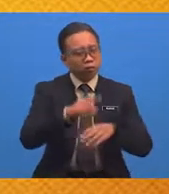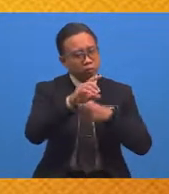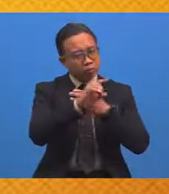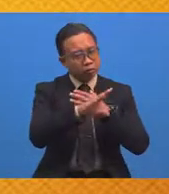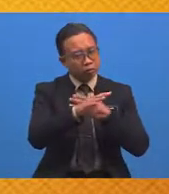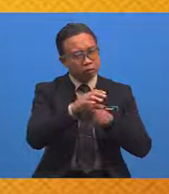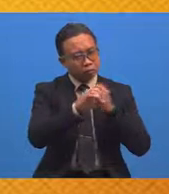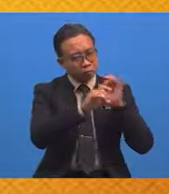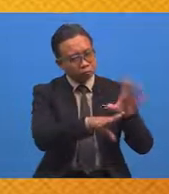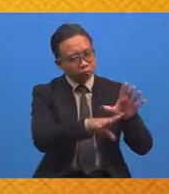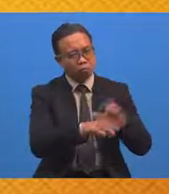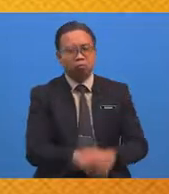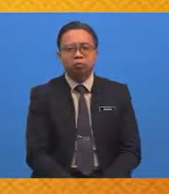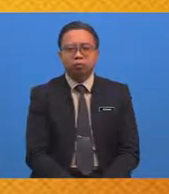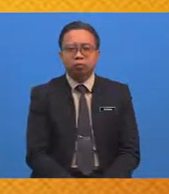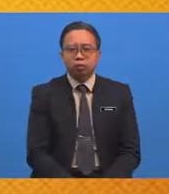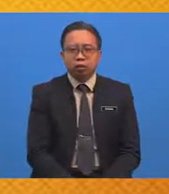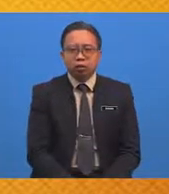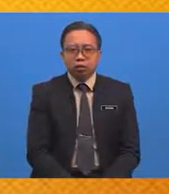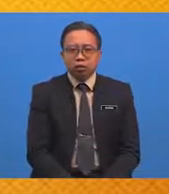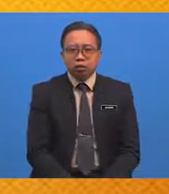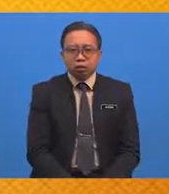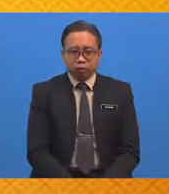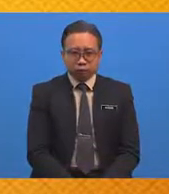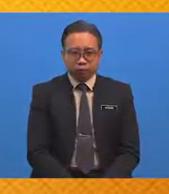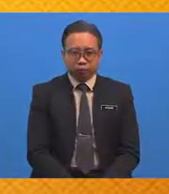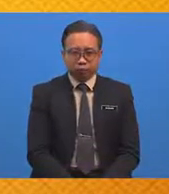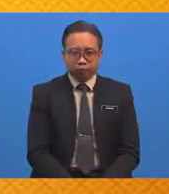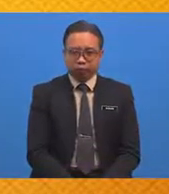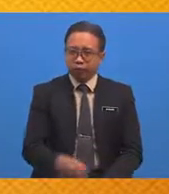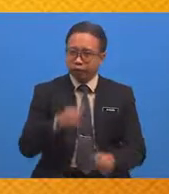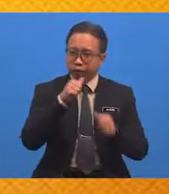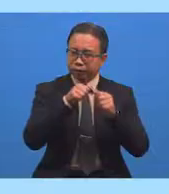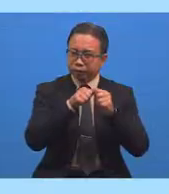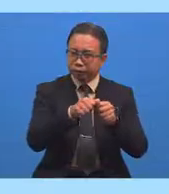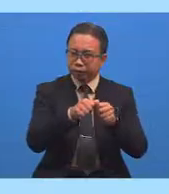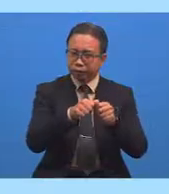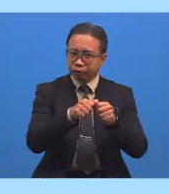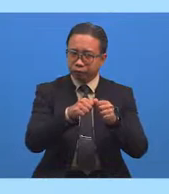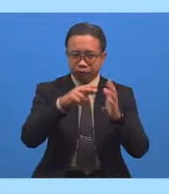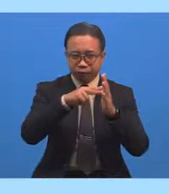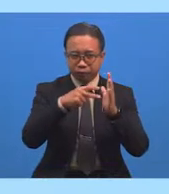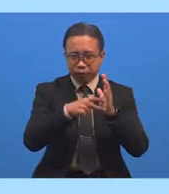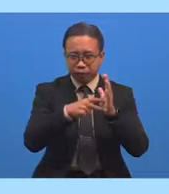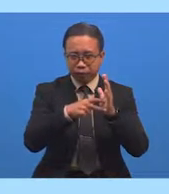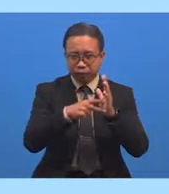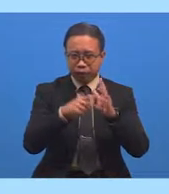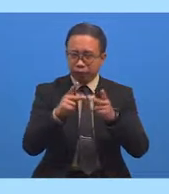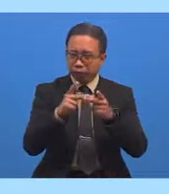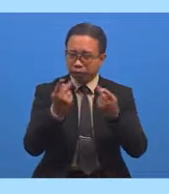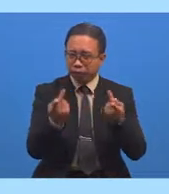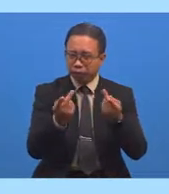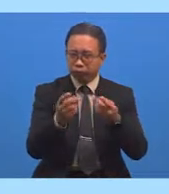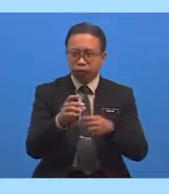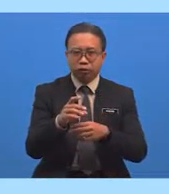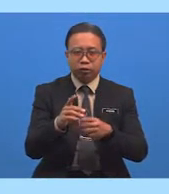Bagus murid-murid Mengikut terjemahan Kamus Dewan Edisi keempat